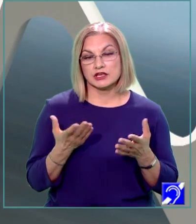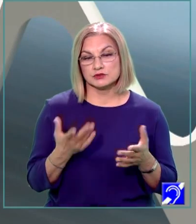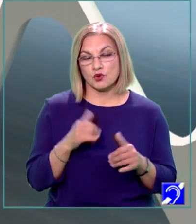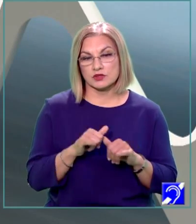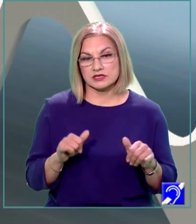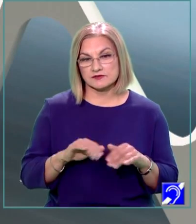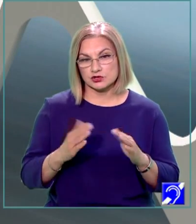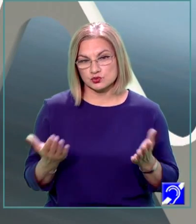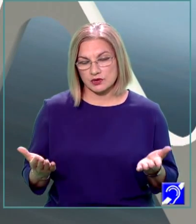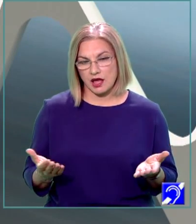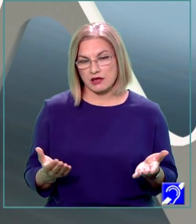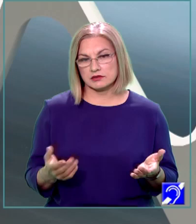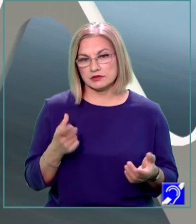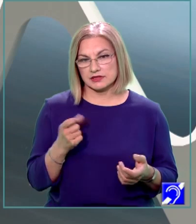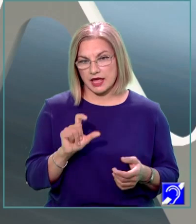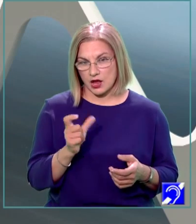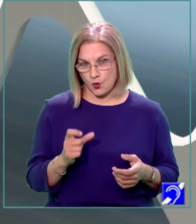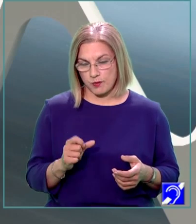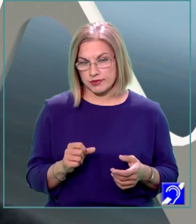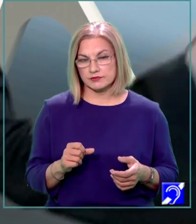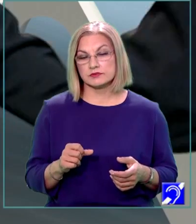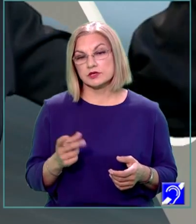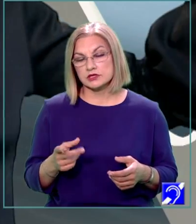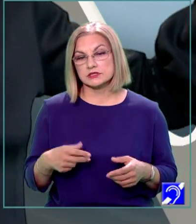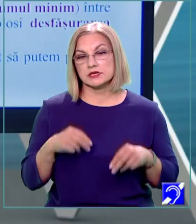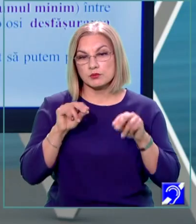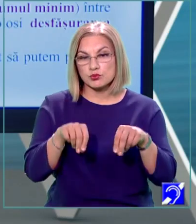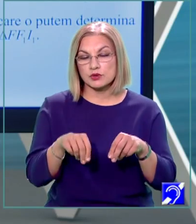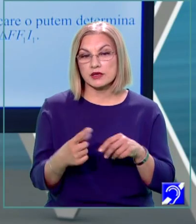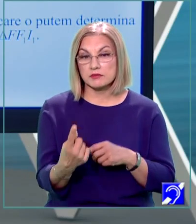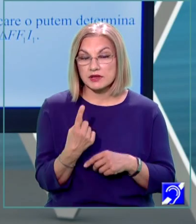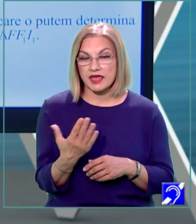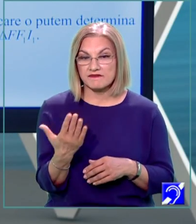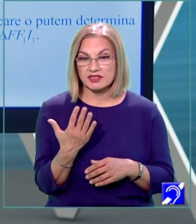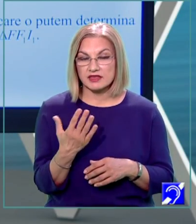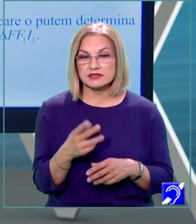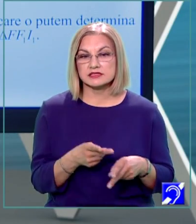convenabilă a cubului, astfel încât să putem pune în evidență traseul.